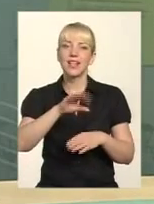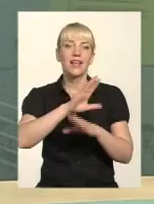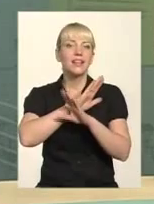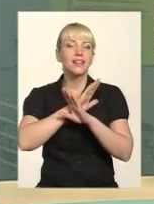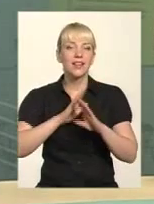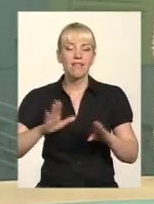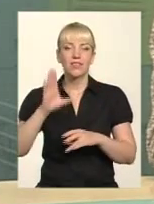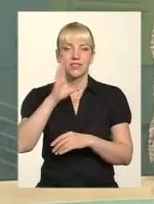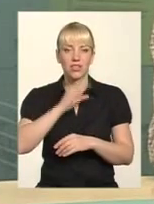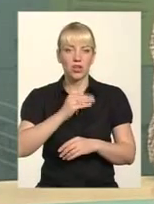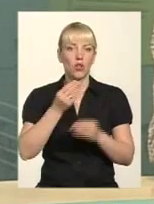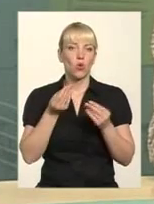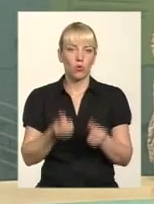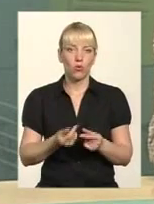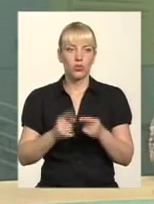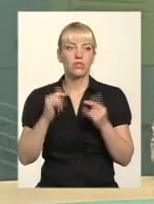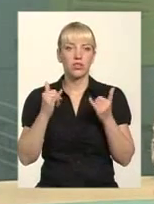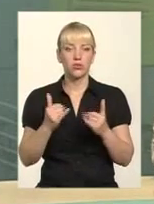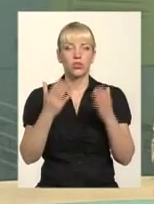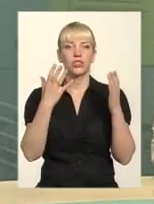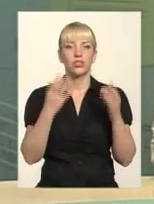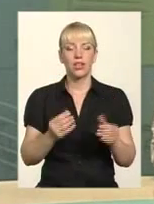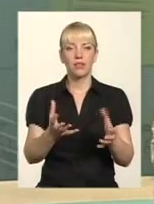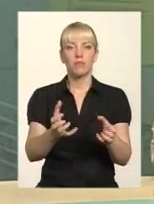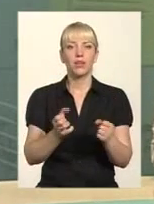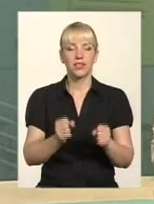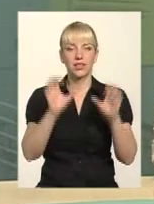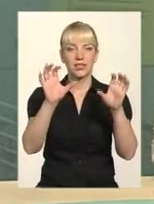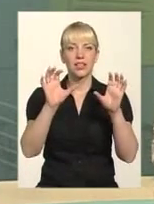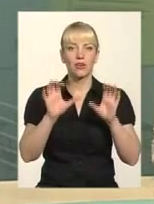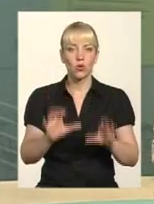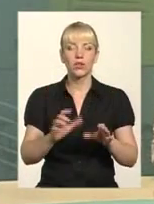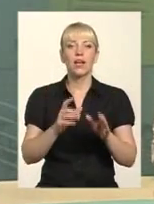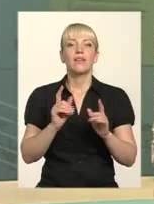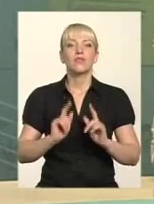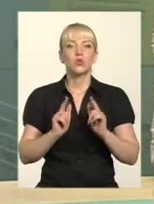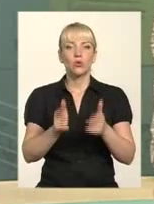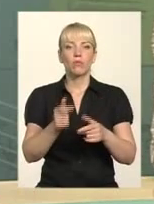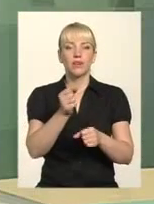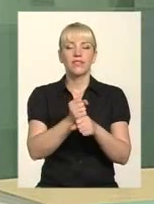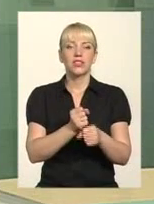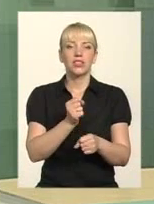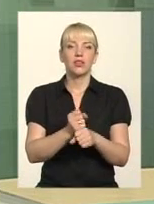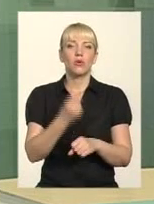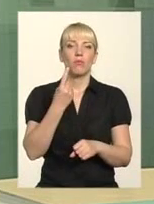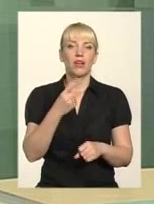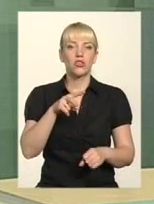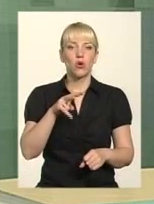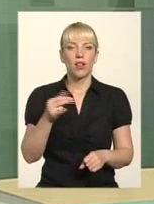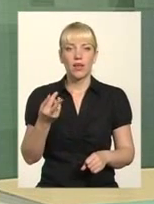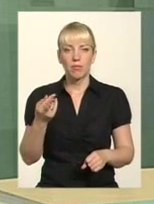от, скажімо, на сьогоднішній день прийнятий закон, вступив він дію 1 липня, і,